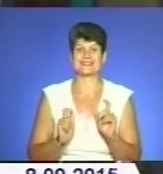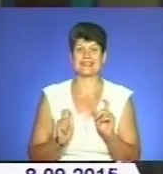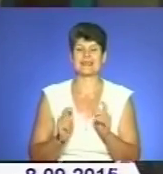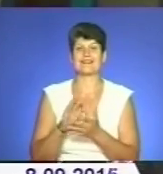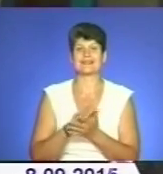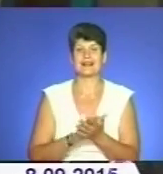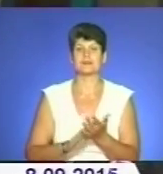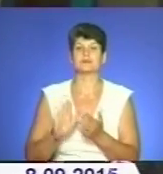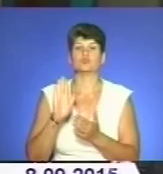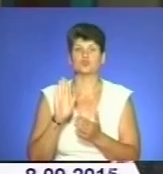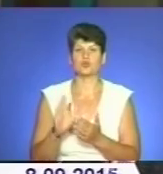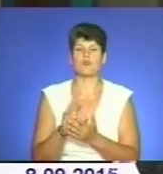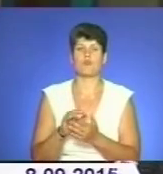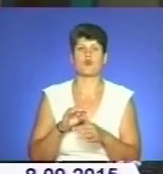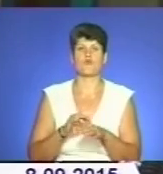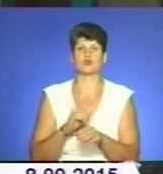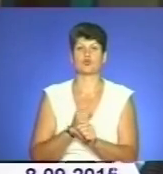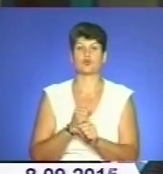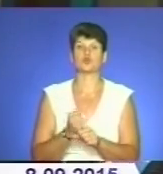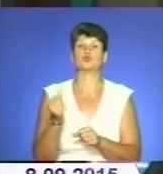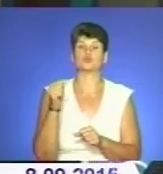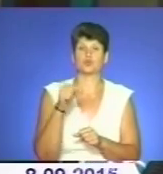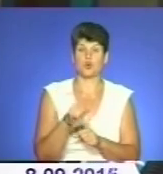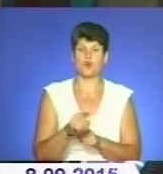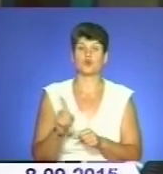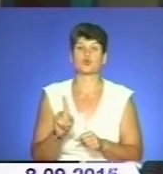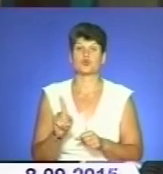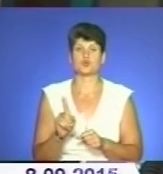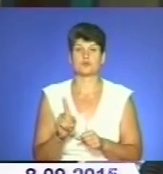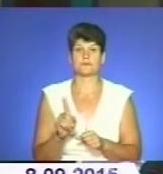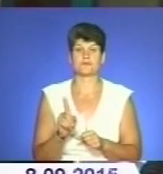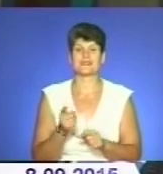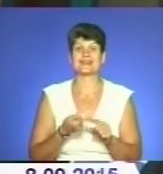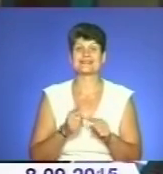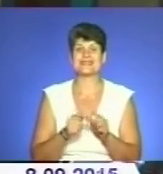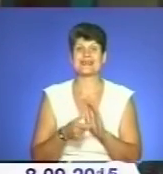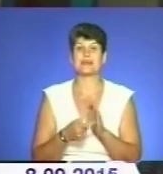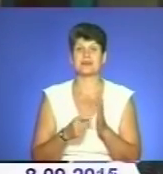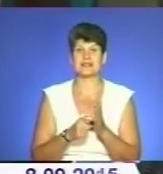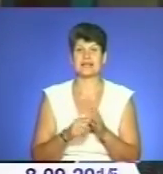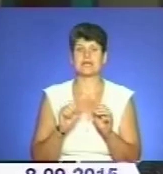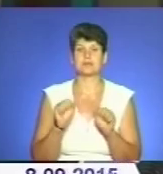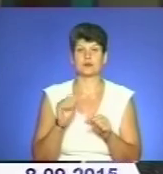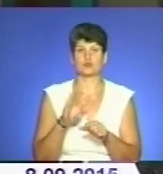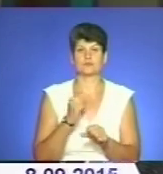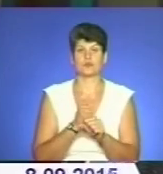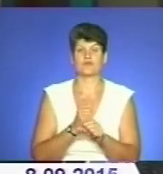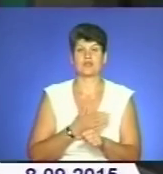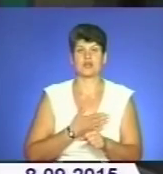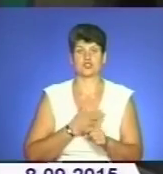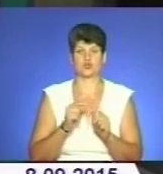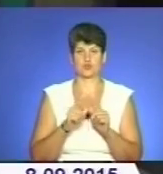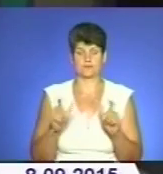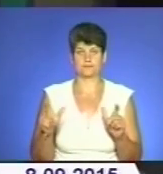Далі ми будемо проводити роботу стосовно того, що, можливо, цей кабінет був обладнаний і у нашій школі.